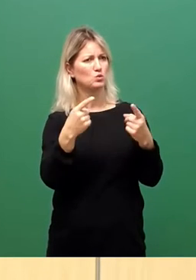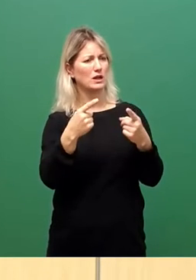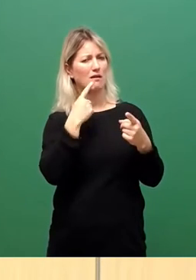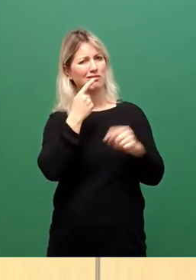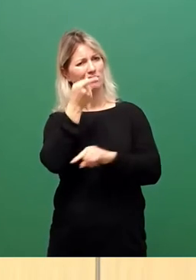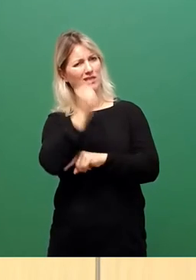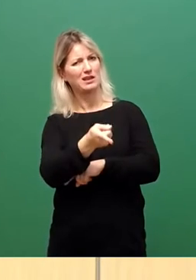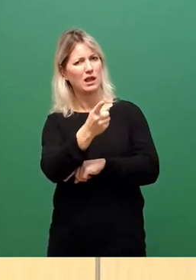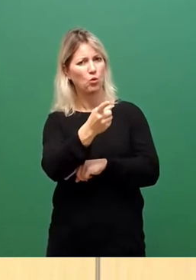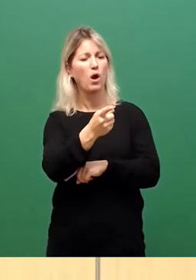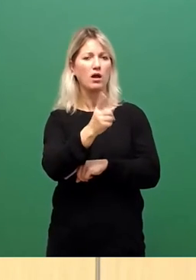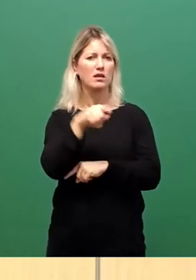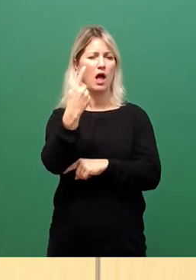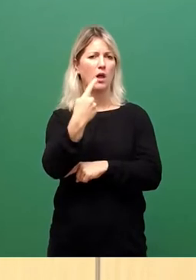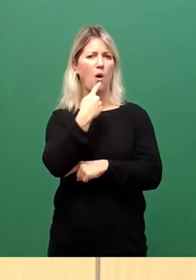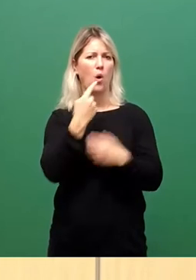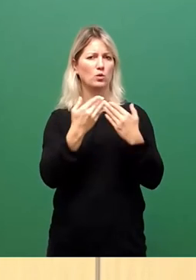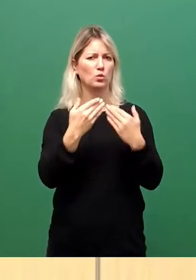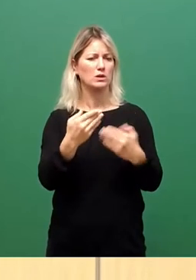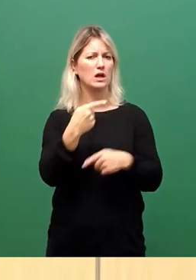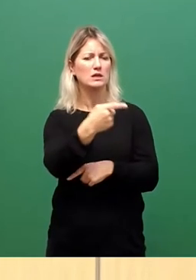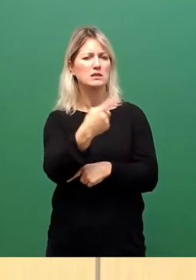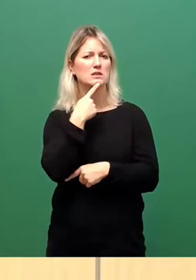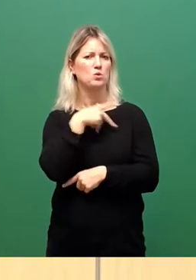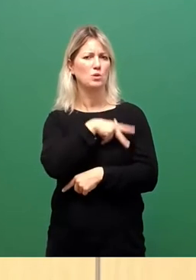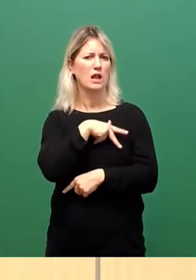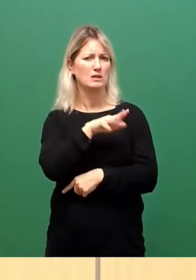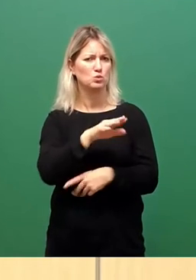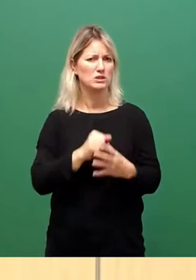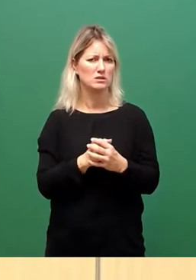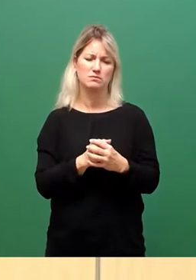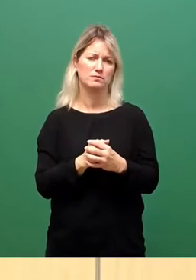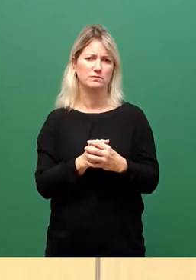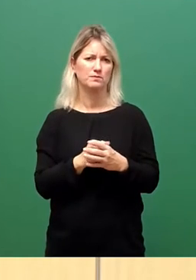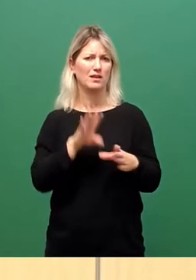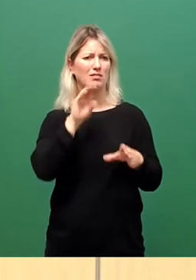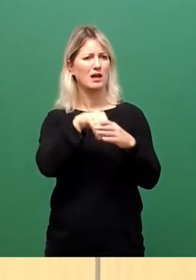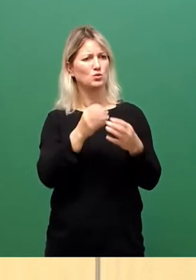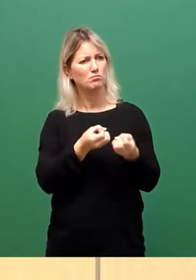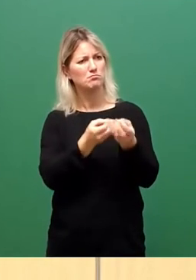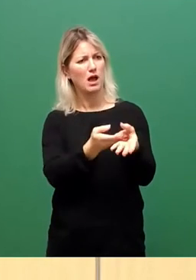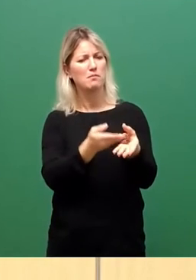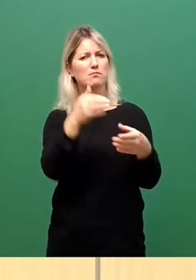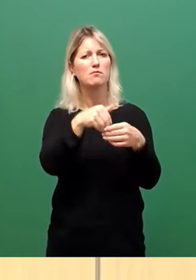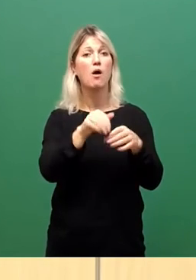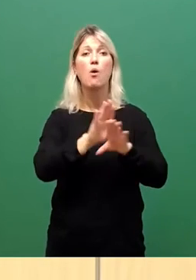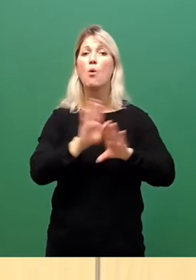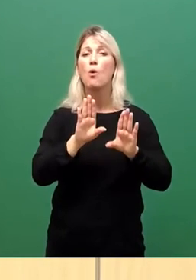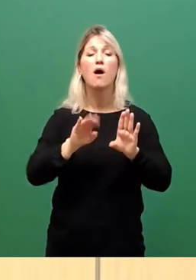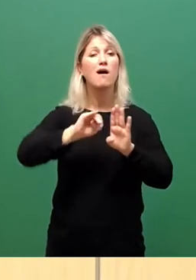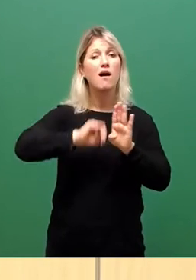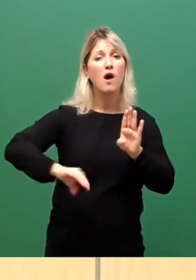im Weg steht? Schmackhaft wird sowas gemacht mit, es entstehen erstmal keine Kosten für die Kommunen